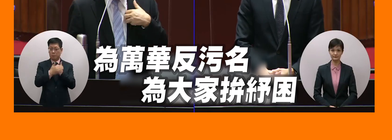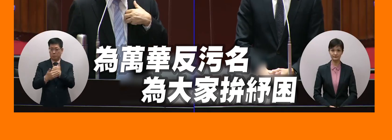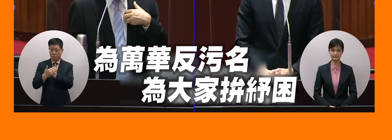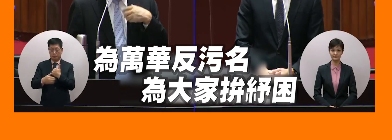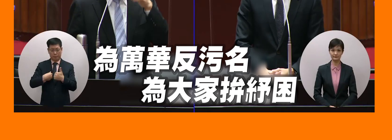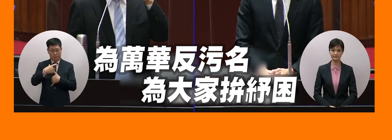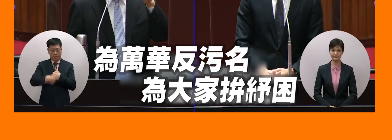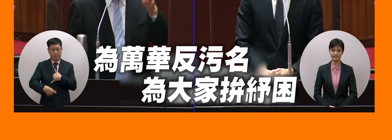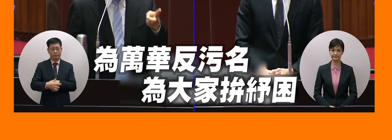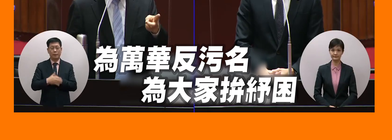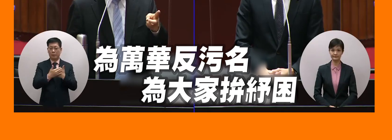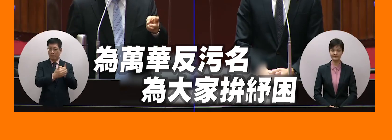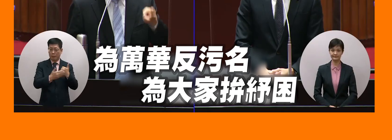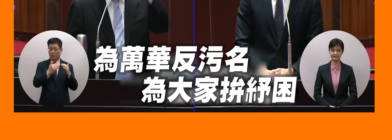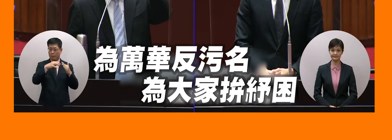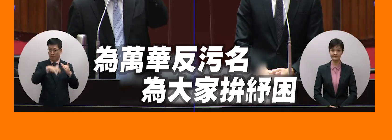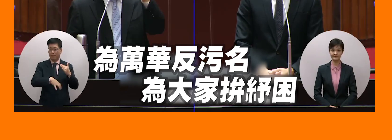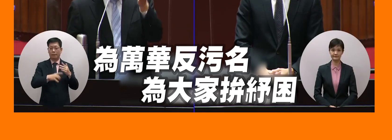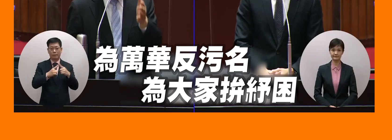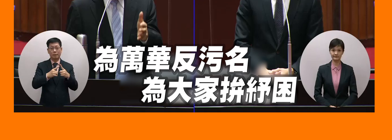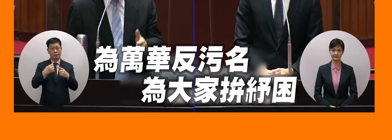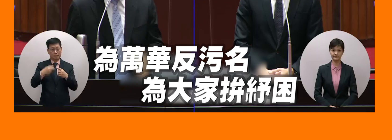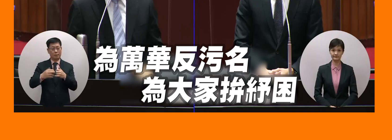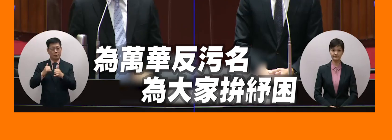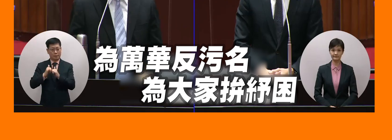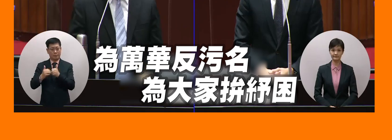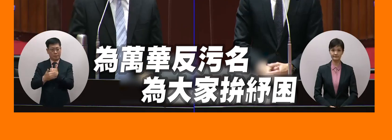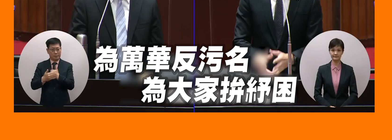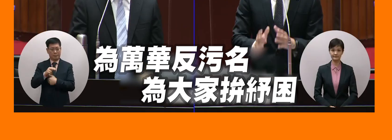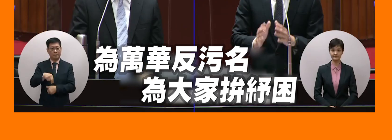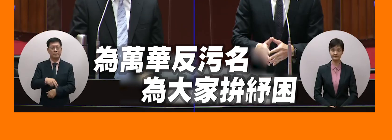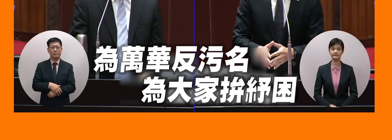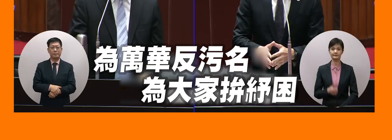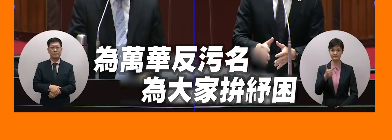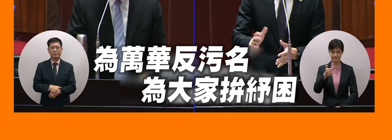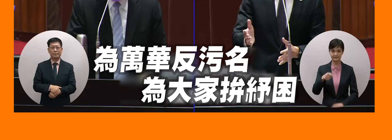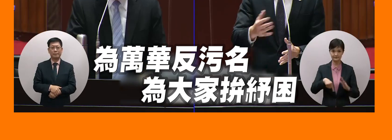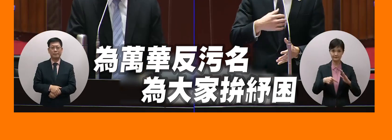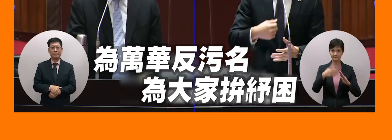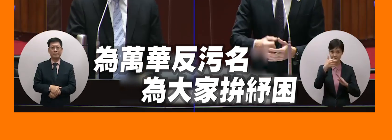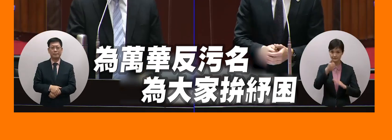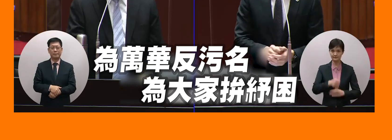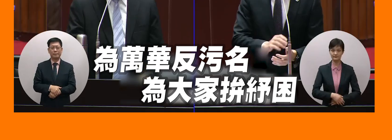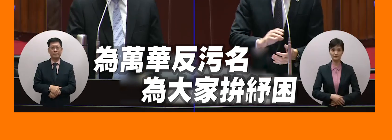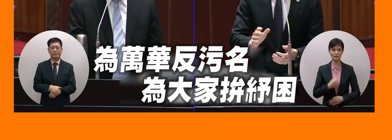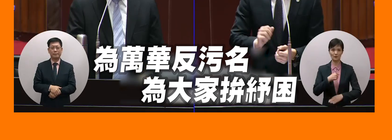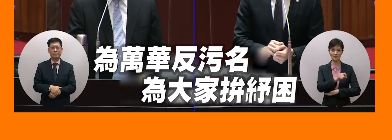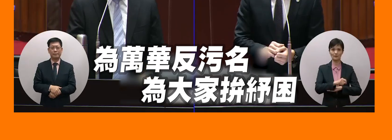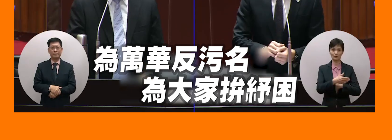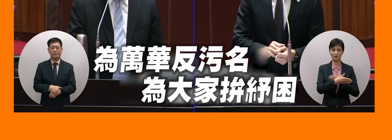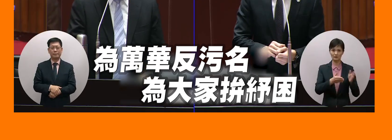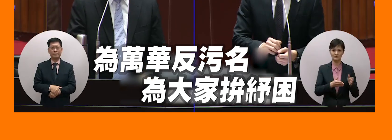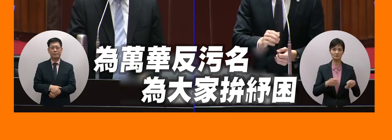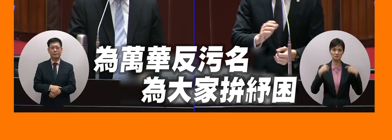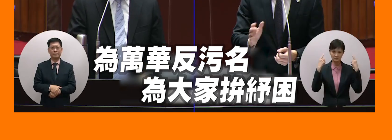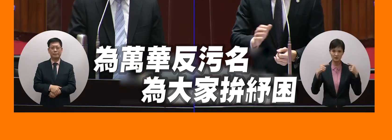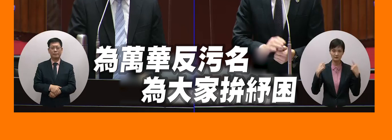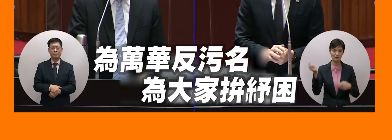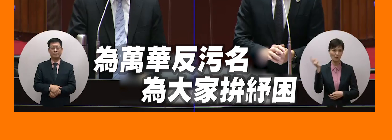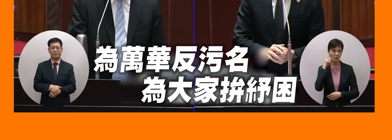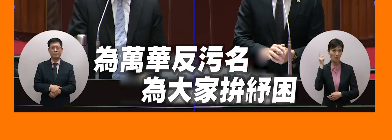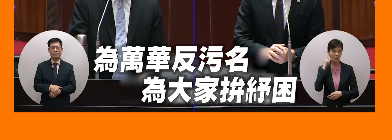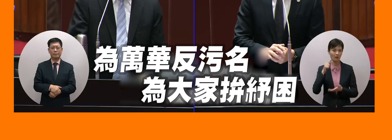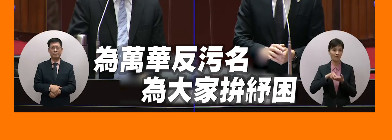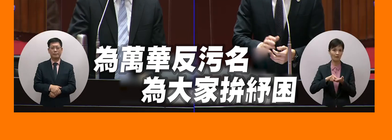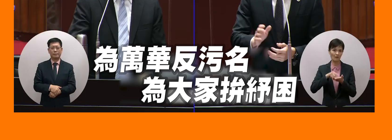護自己保護出來的人保護社會對感謝議長因為我辦公室接了很多這種案件整